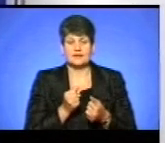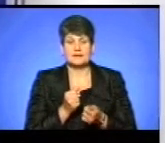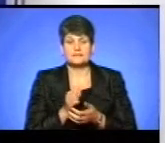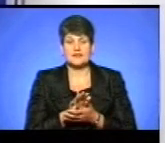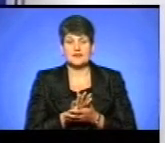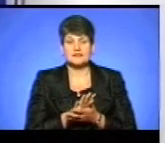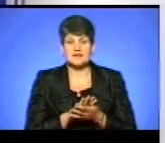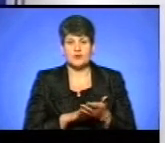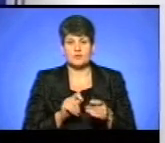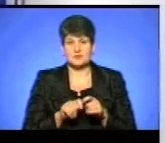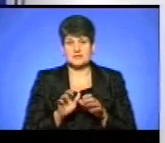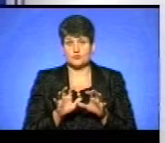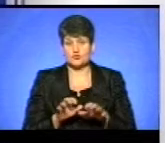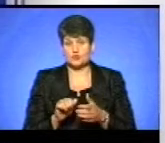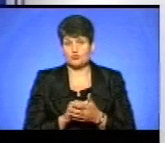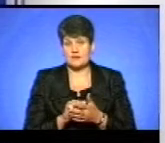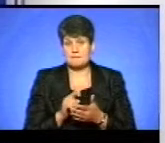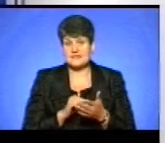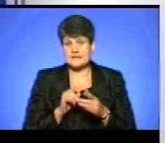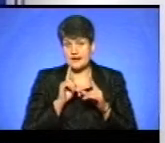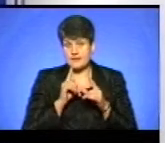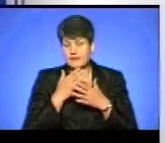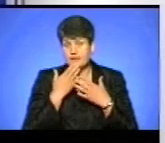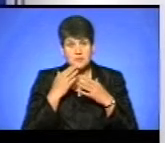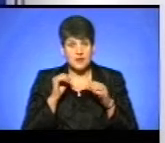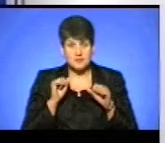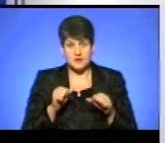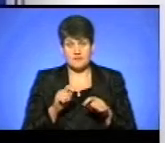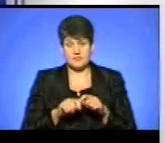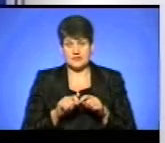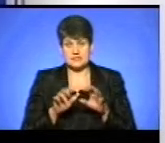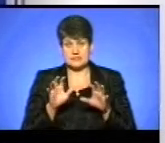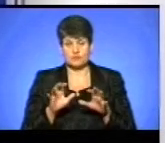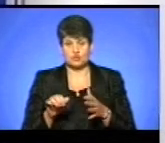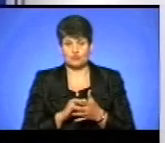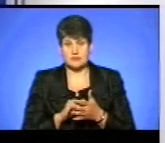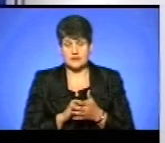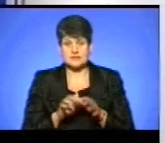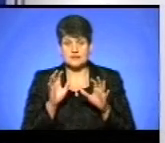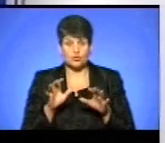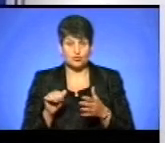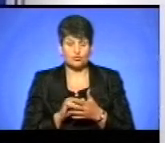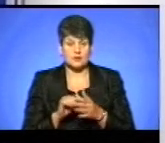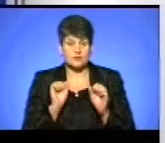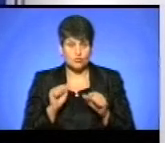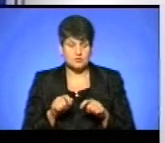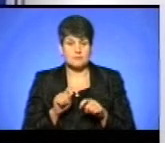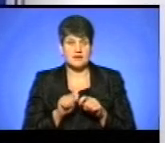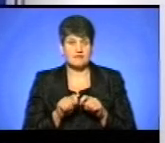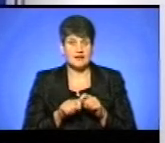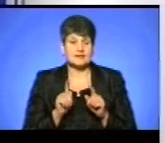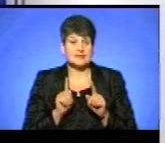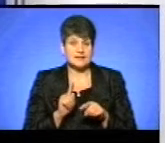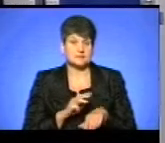законності документів, тому, що міська рада, в принципі, не має права перевіряти законність документів. Законність документів може під час слідства перевіряти тільки